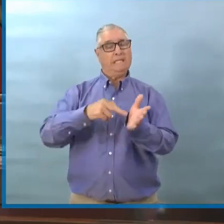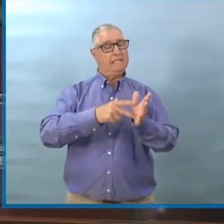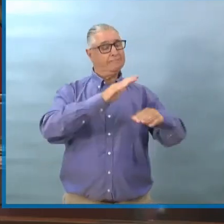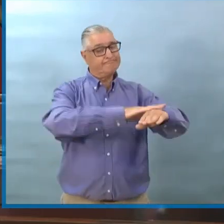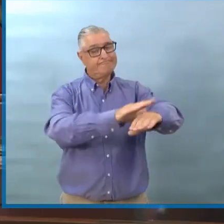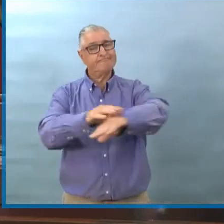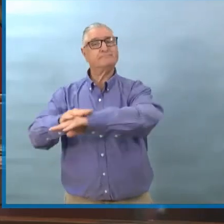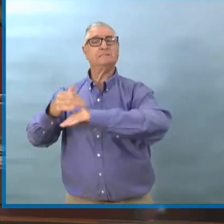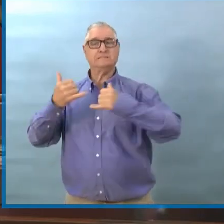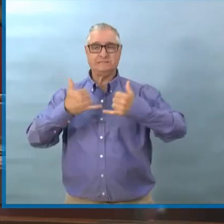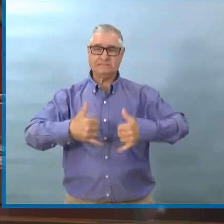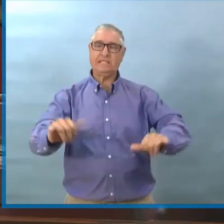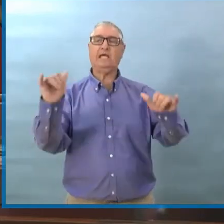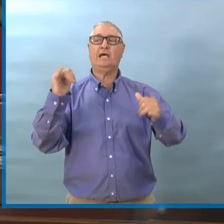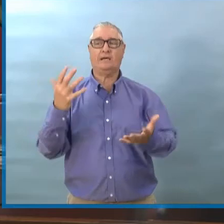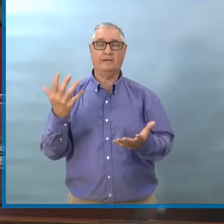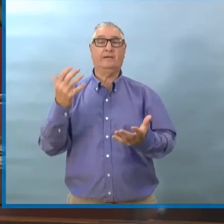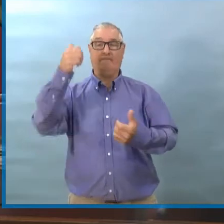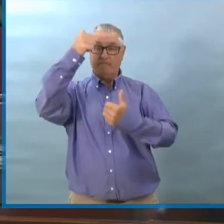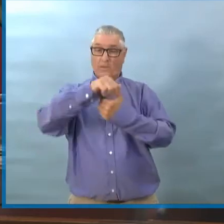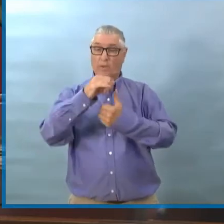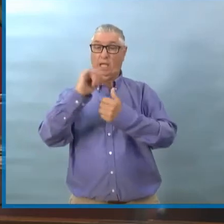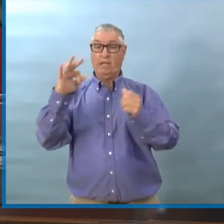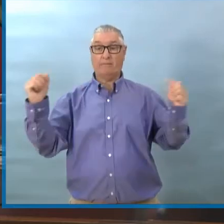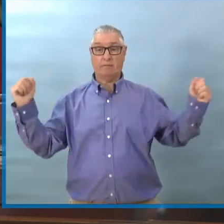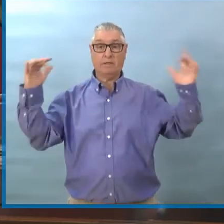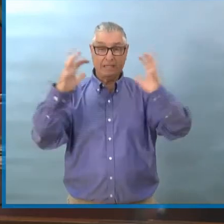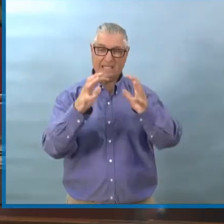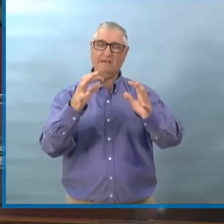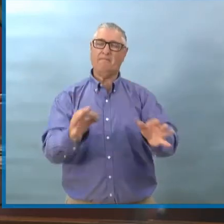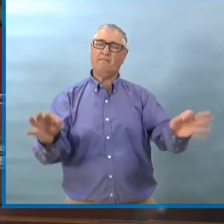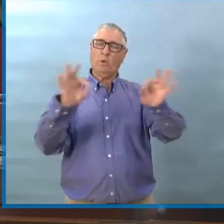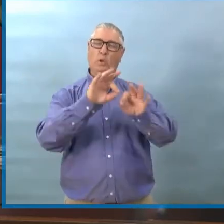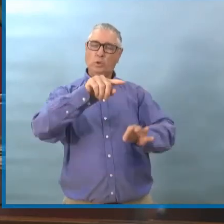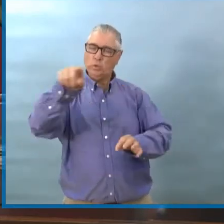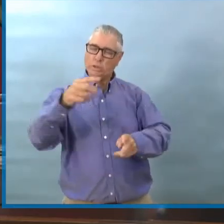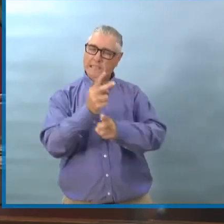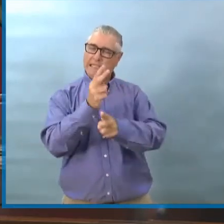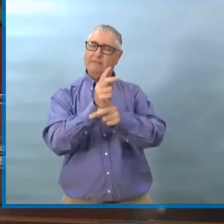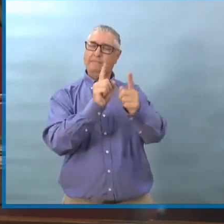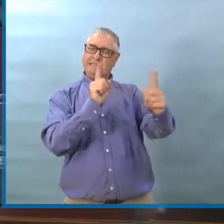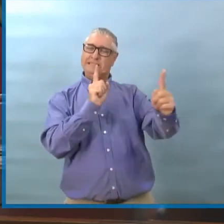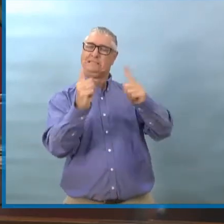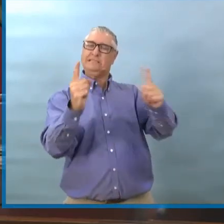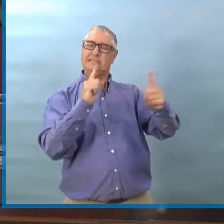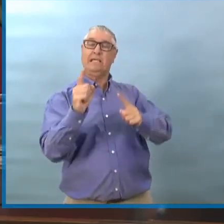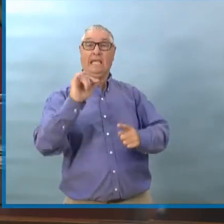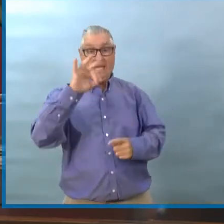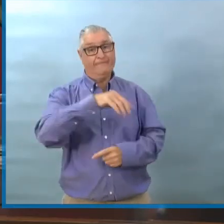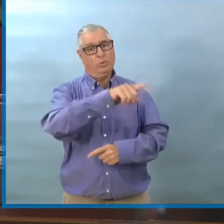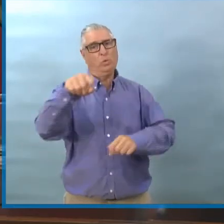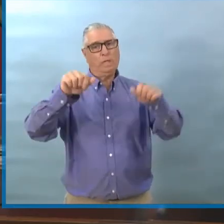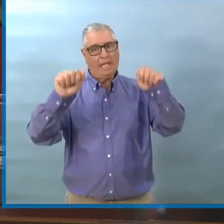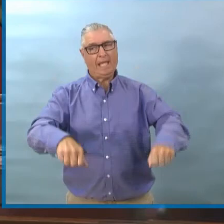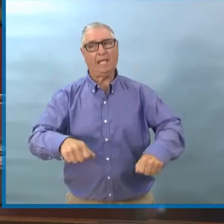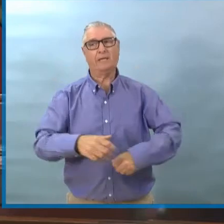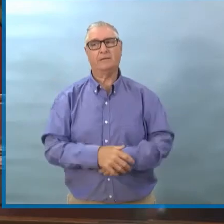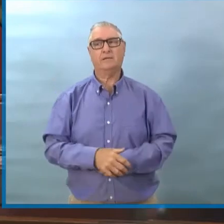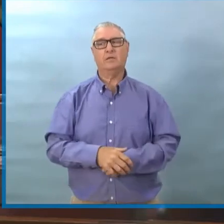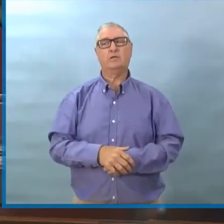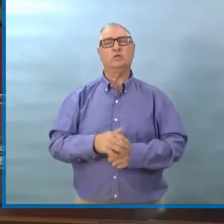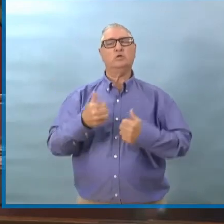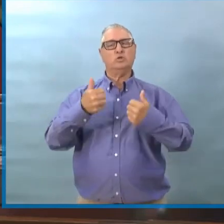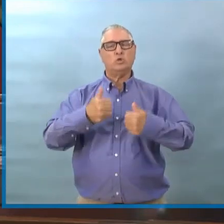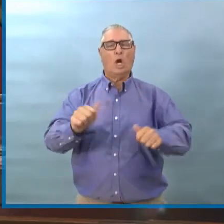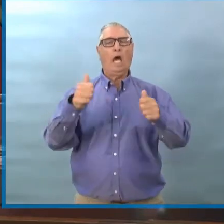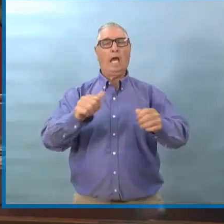Et donc c'est pour ça qu'on recommande aux gens de respecter les tailles de groupe, de respecter l'éloignement physique de 2 mètres. Mais effectivement, les contacts à